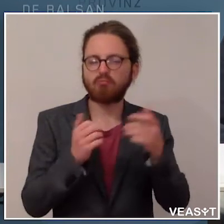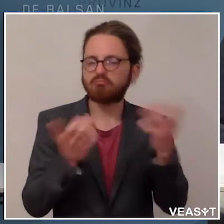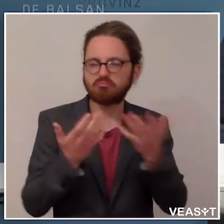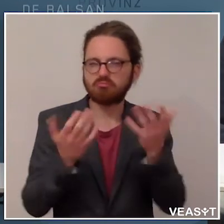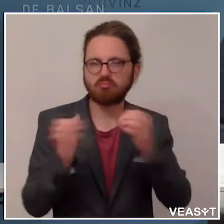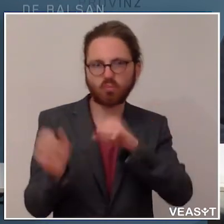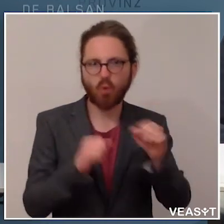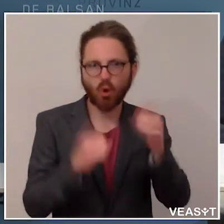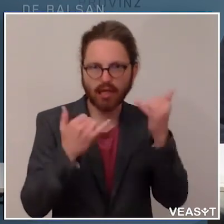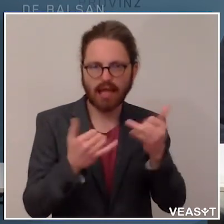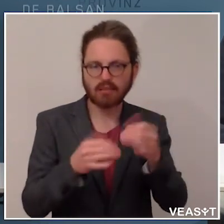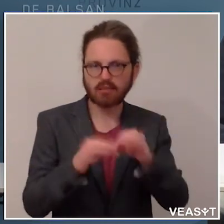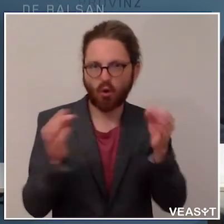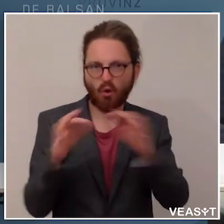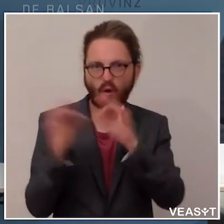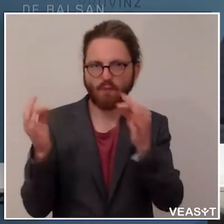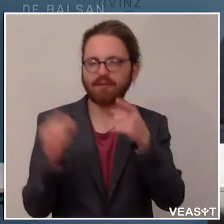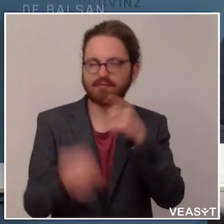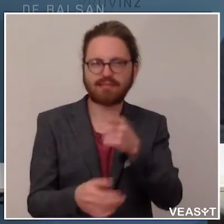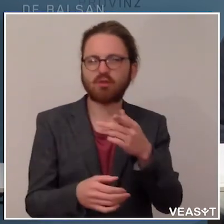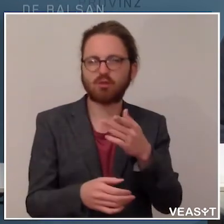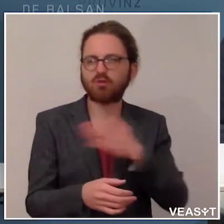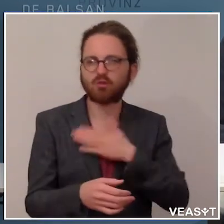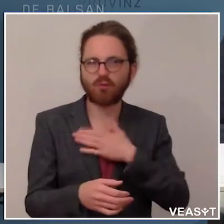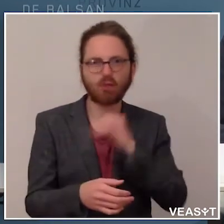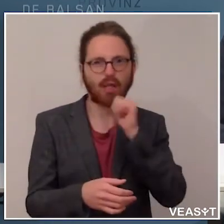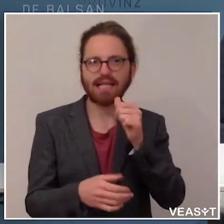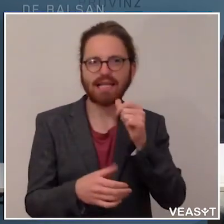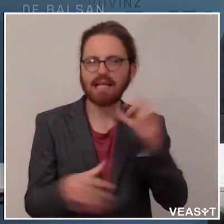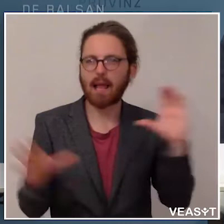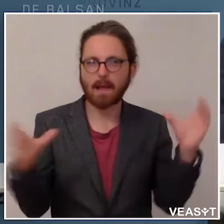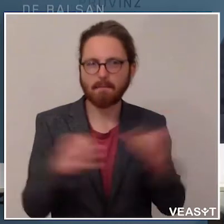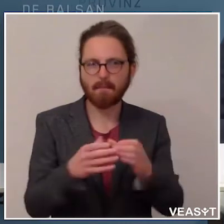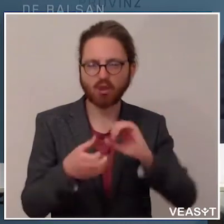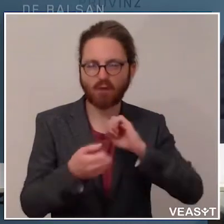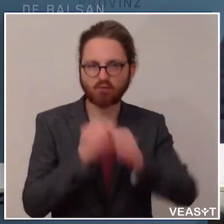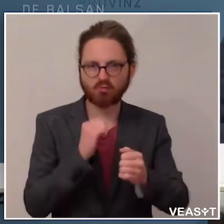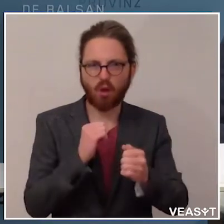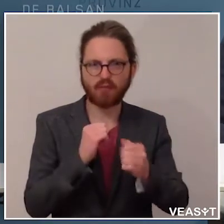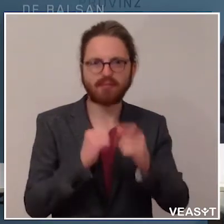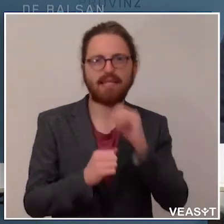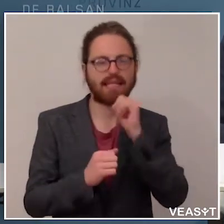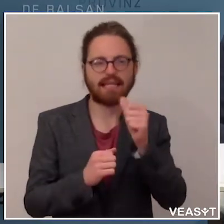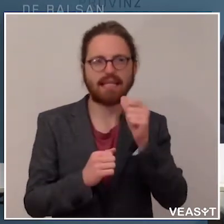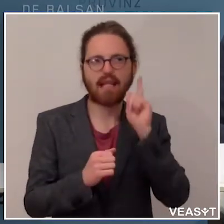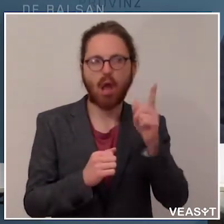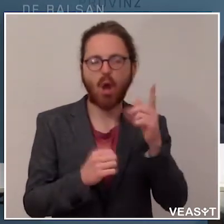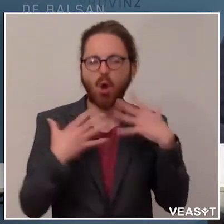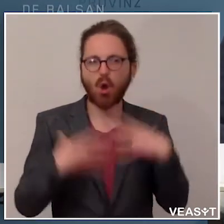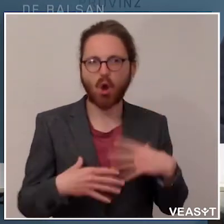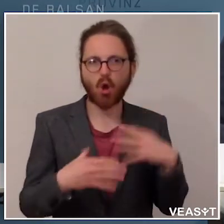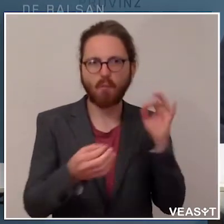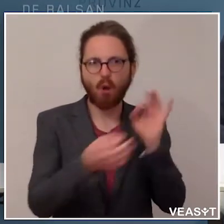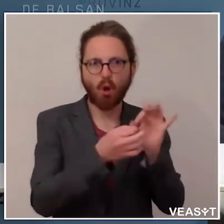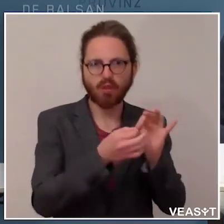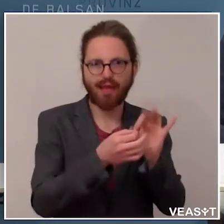Sporttätigkeiten sowieso jene sind, die nicht als Mannschaftssport ausgeübt werden und eben nicht mit Körperkontakt, das ist auch bei